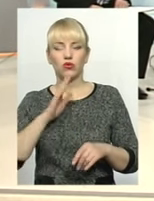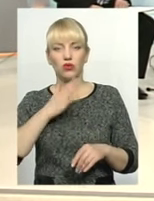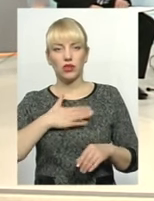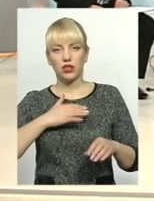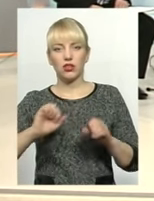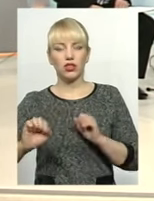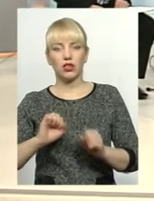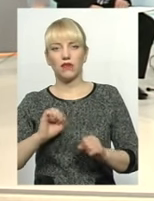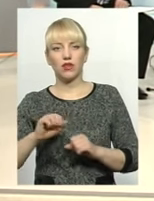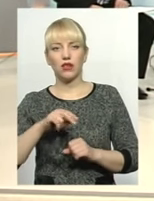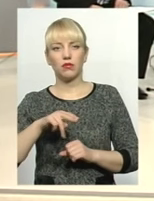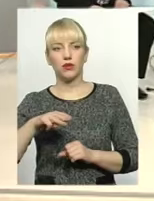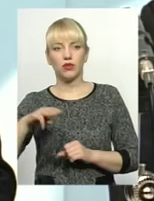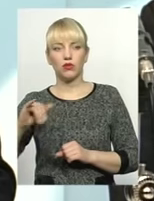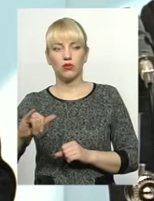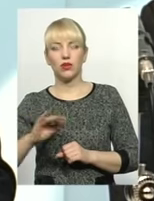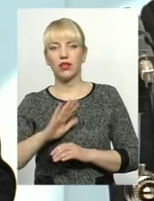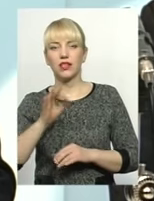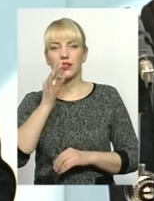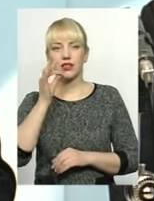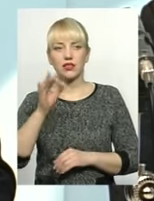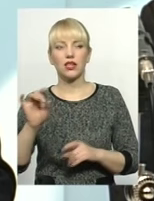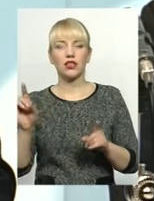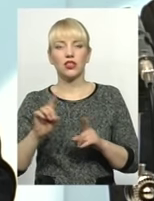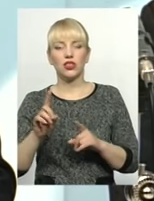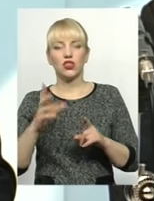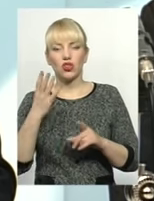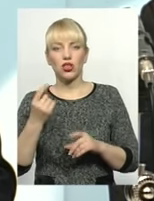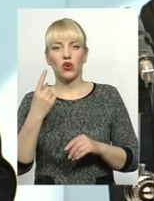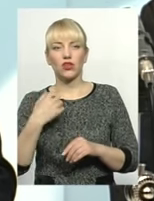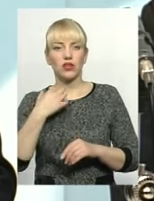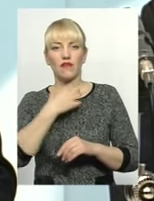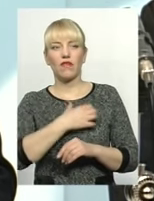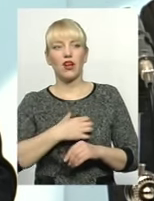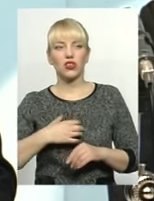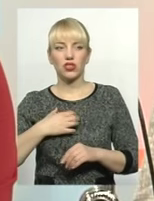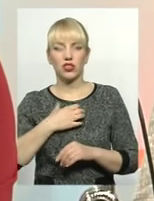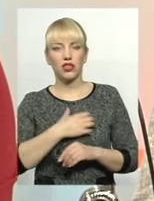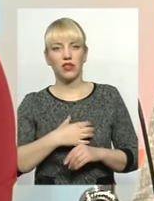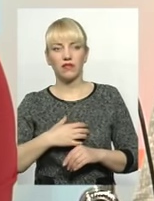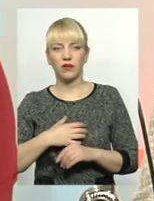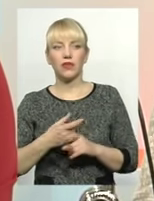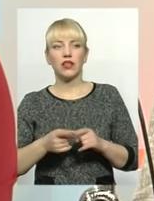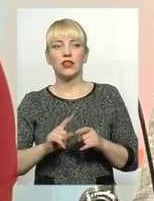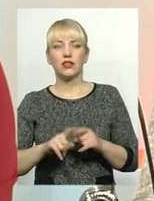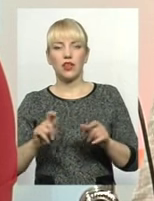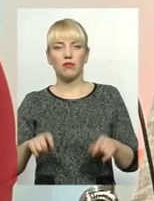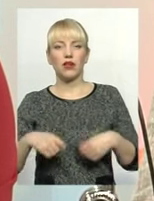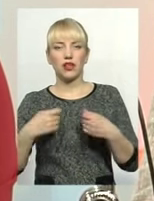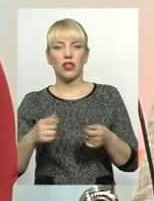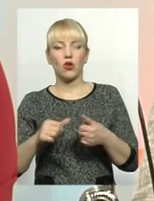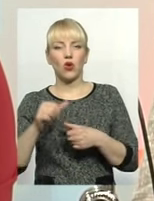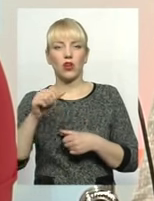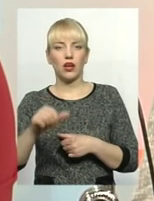професійно-технічних закладів не сказали, що ще такий важний аспект юридичний – це передача окремо майна.